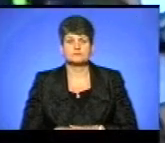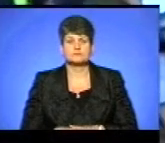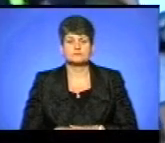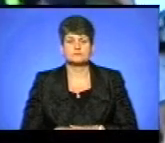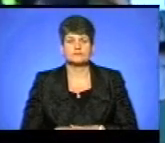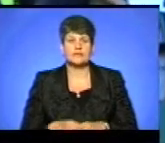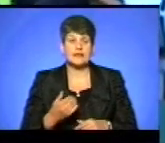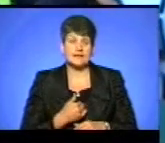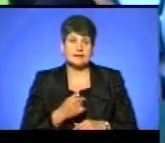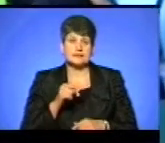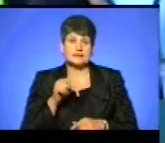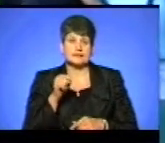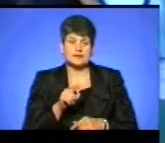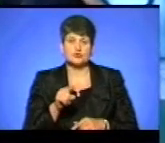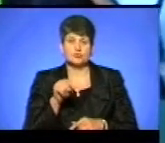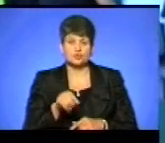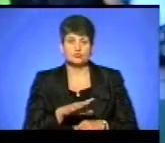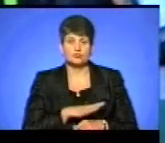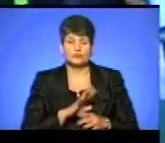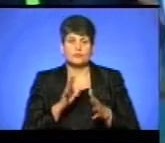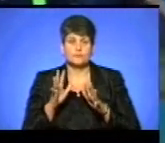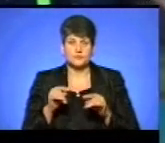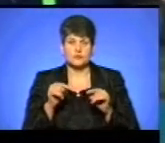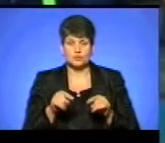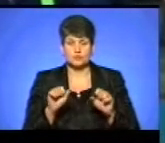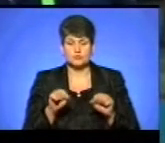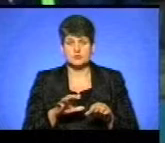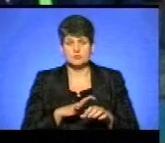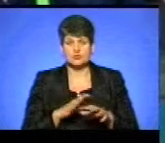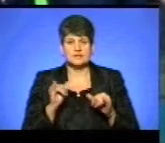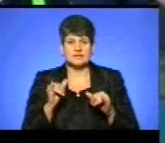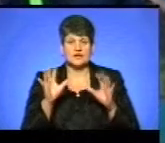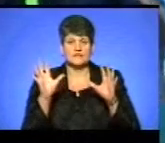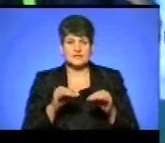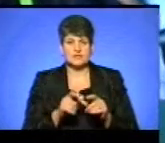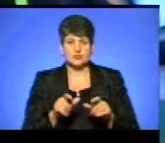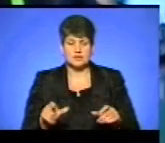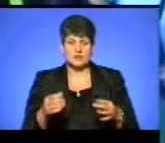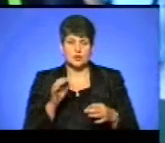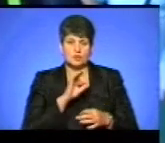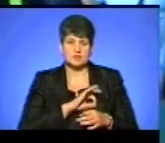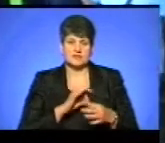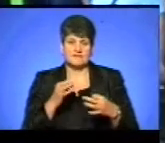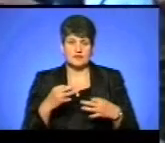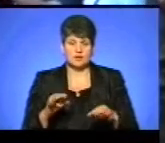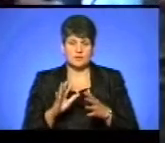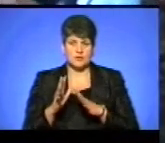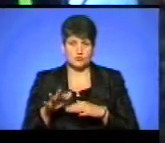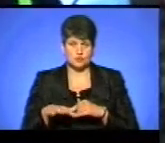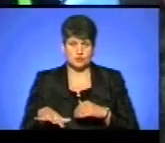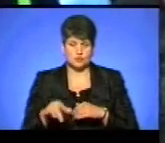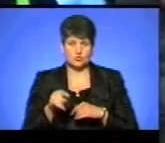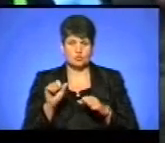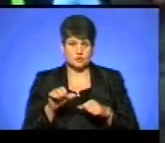Я за те, щоб тут був парк, щоб тут можна було для всіх людей користуватися вільною парковою зоною. Щоб тут можна було